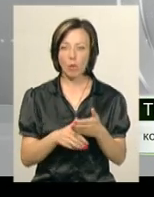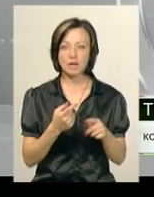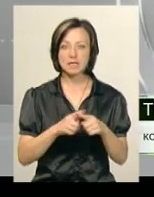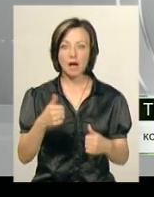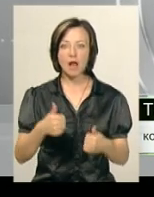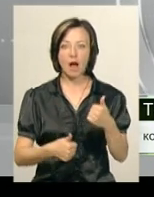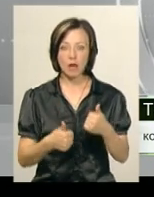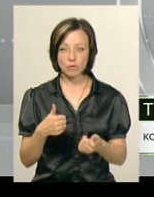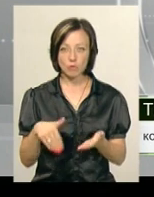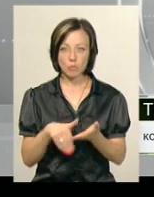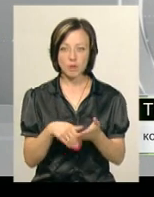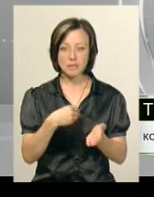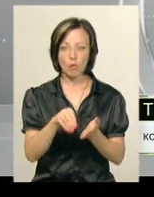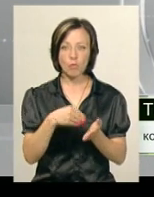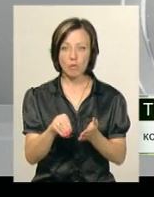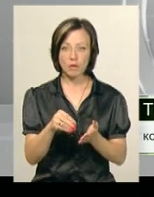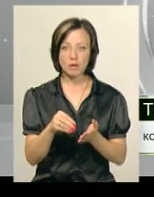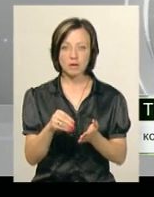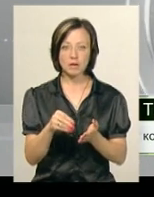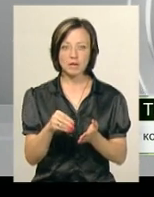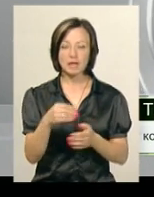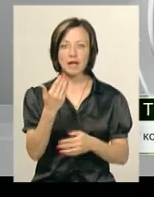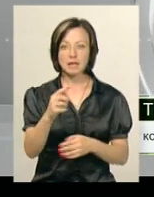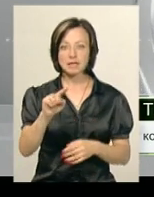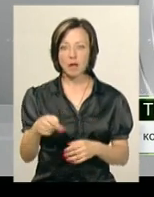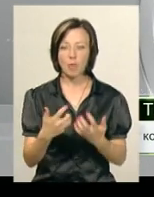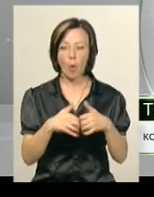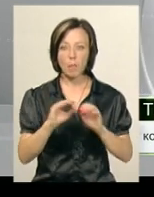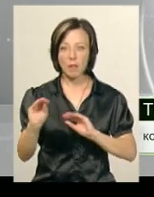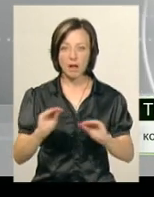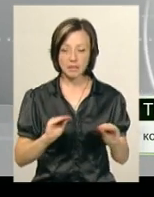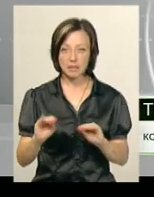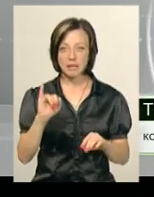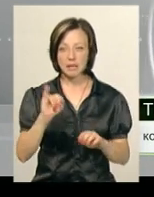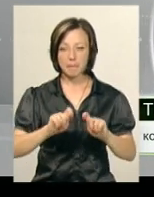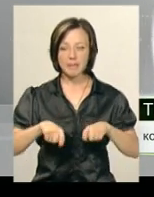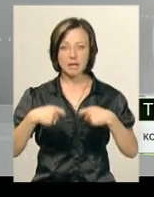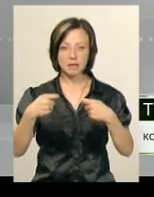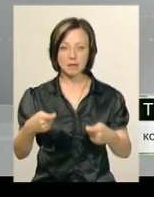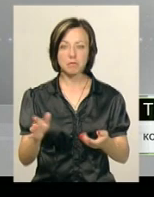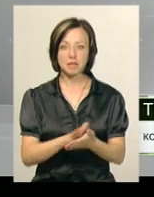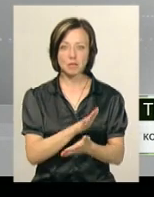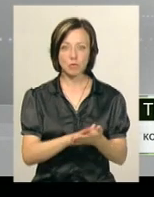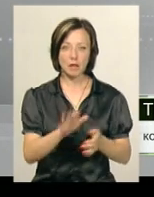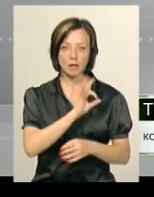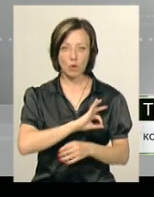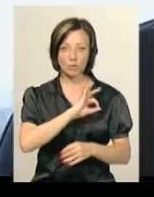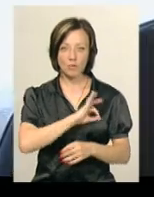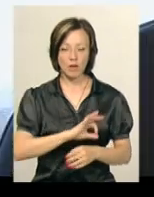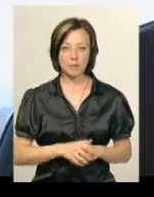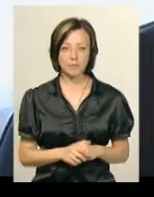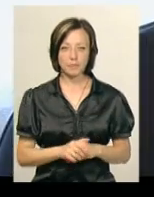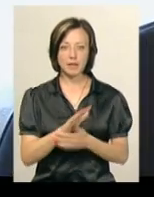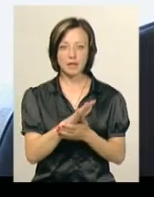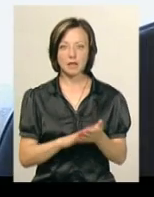Їм закуповується на їх запит обладнання під їх бізнес-идею і передається в безоплатне користування».